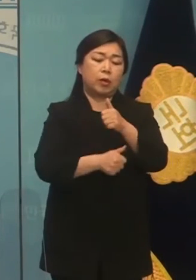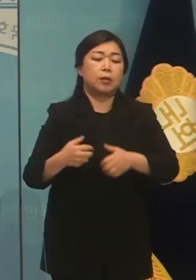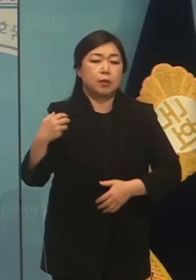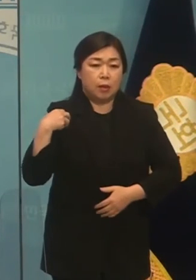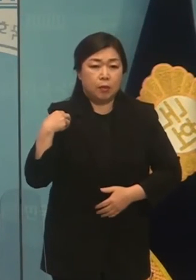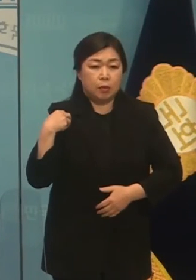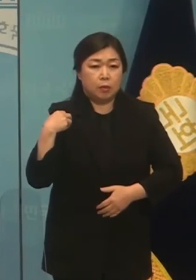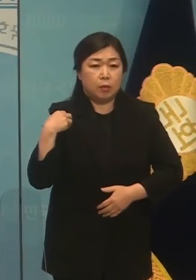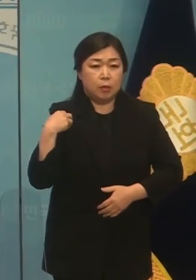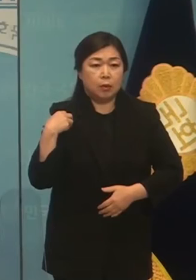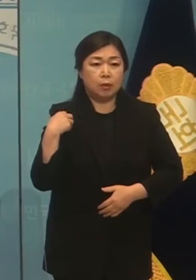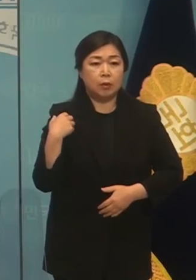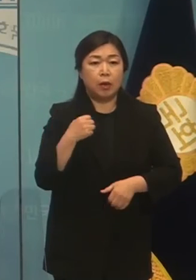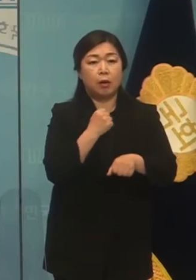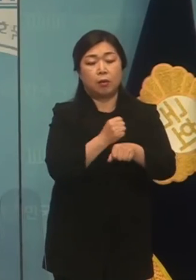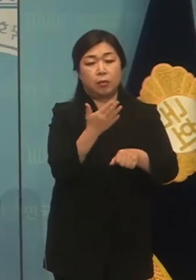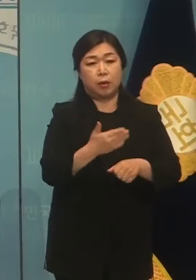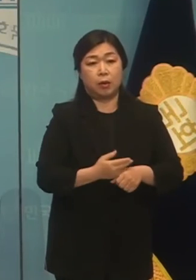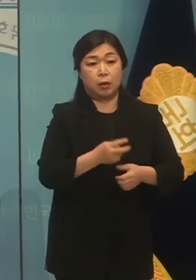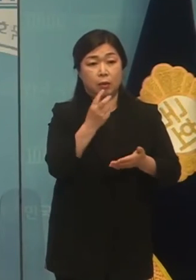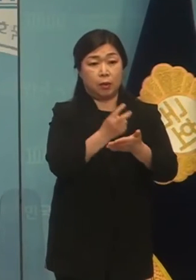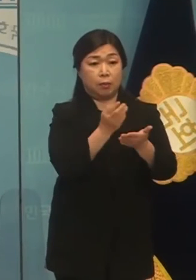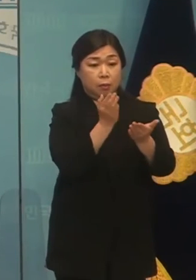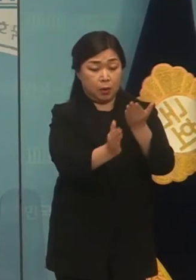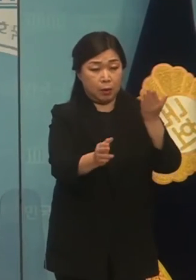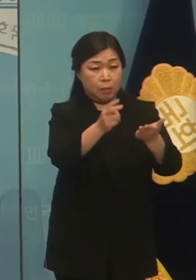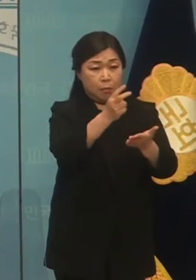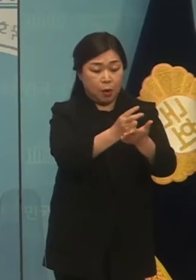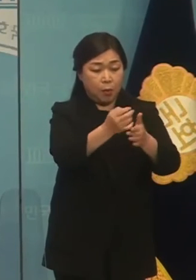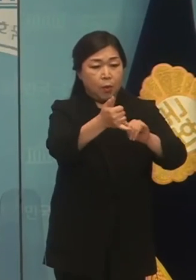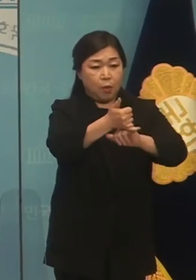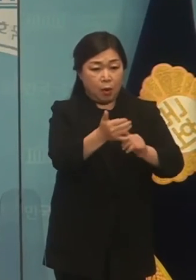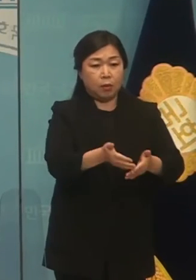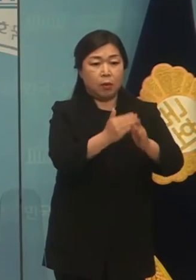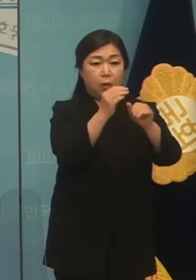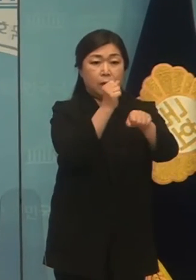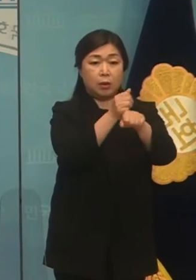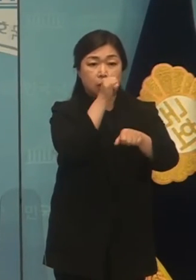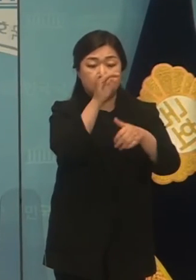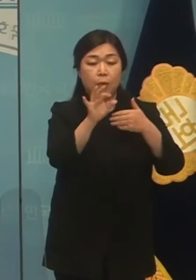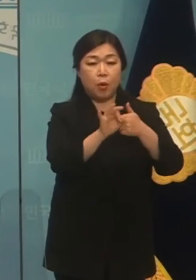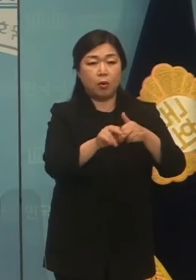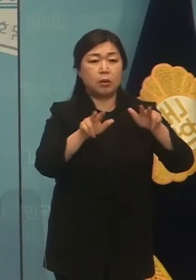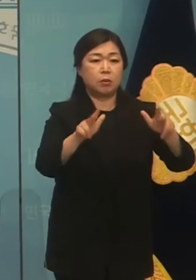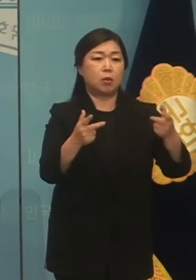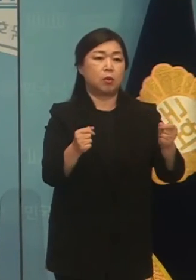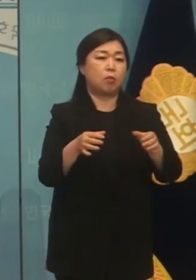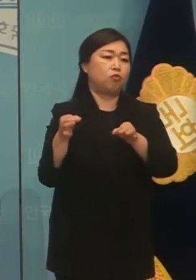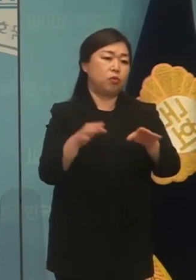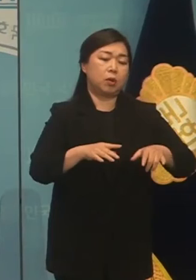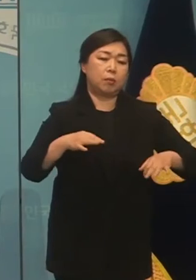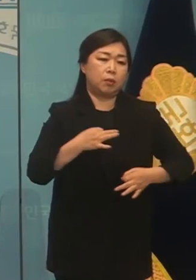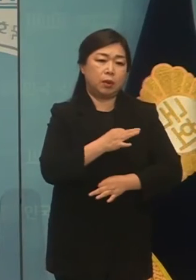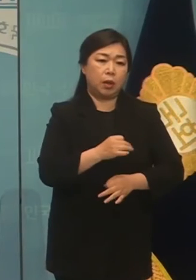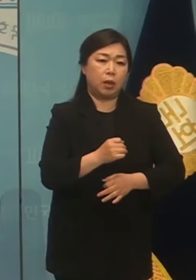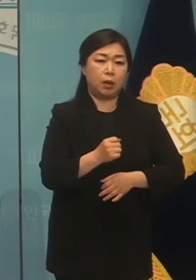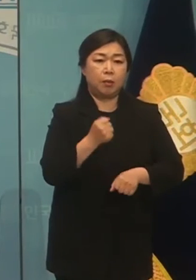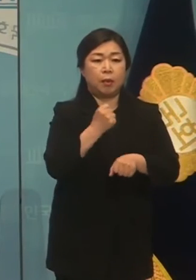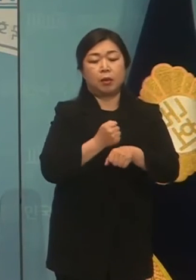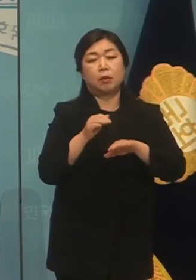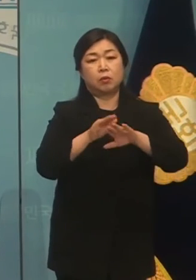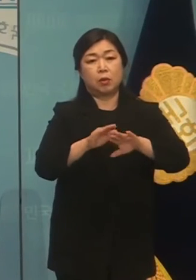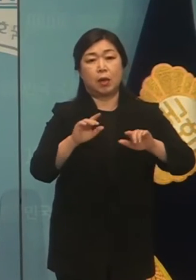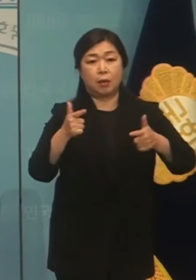않습니다. 이해충들 공직법을 제대로 만들었다면 LH가 지금 같은 투기와 비리의 은색이 되지는